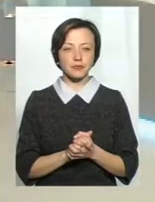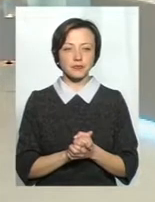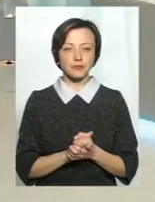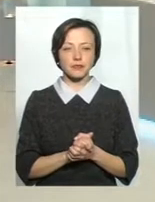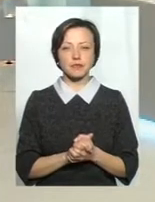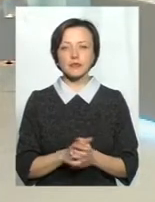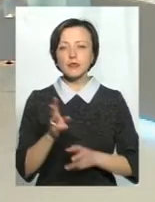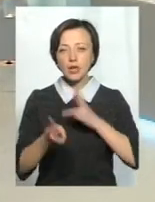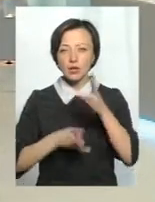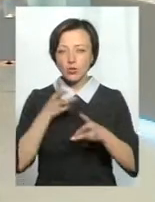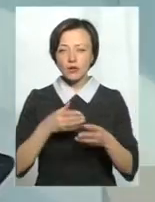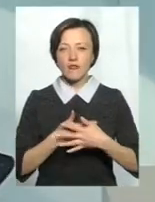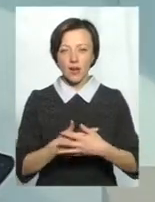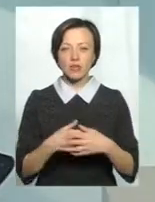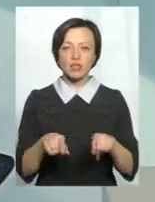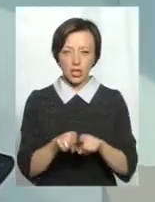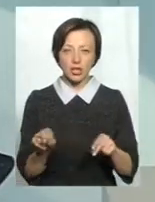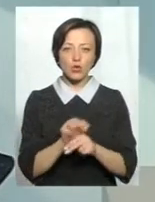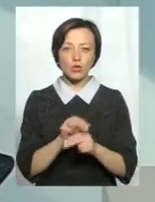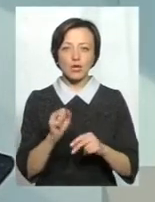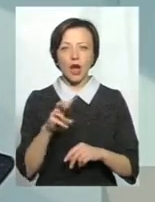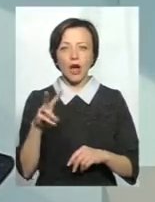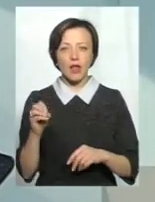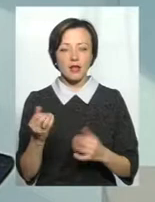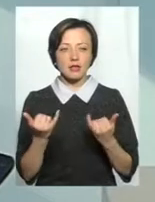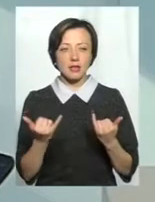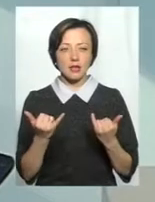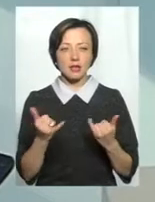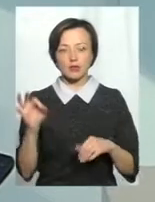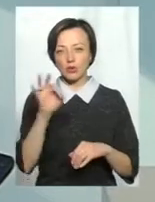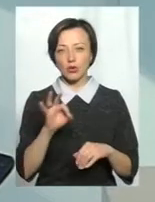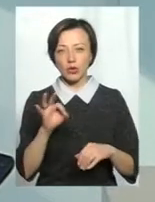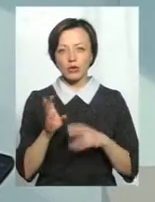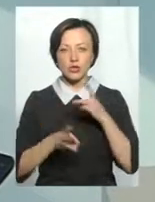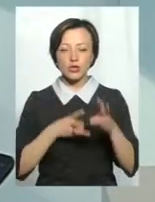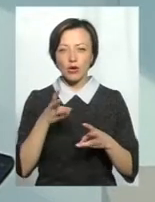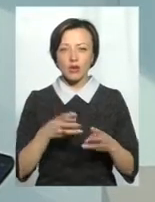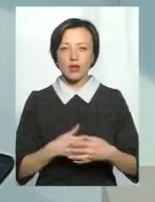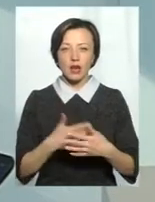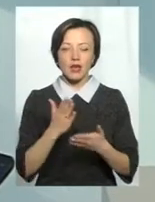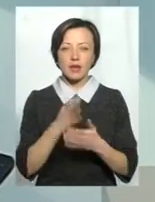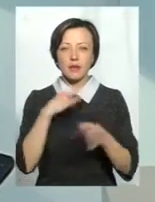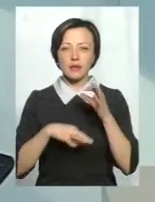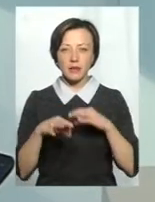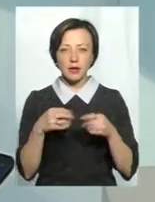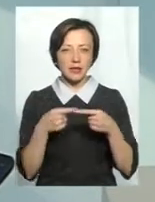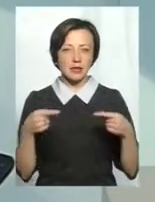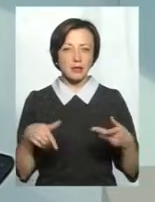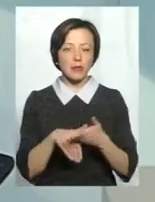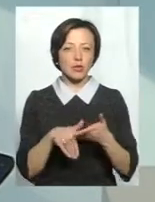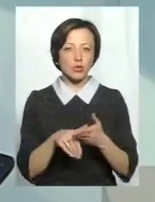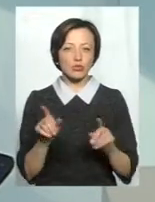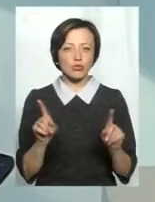Токсикози в вагітності теж лікуються. Але зараз, щодо токсикозів, зараз так багато медикаментів і різних методик, що